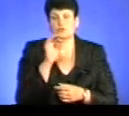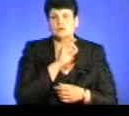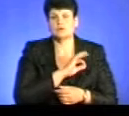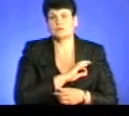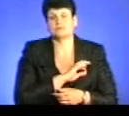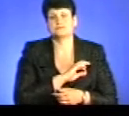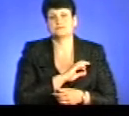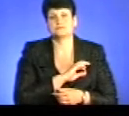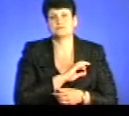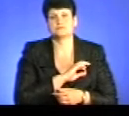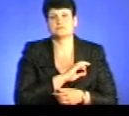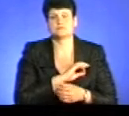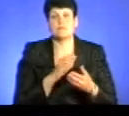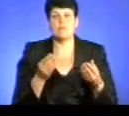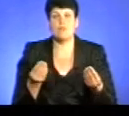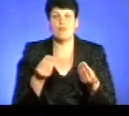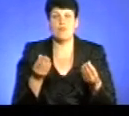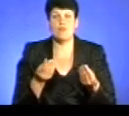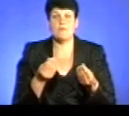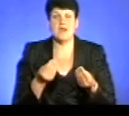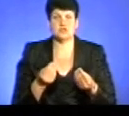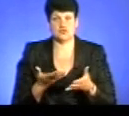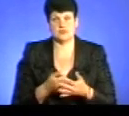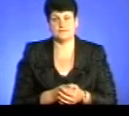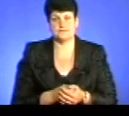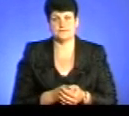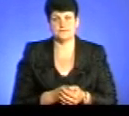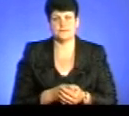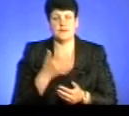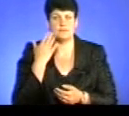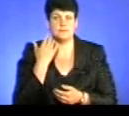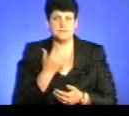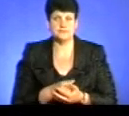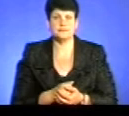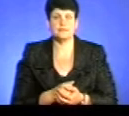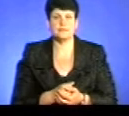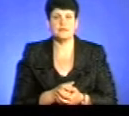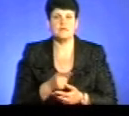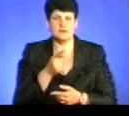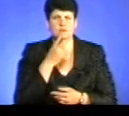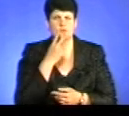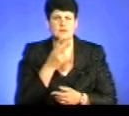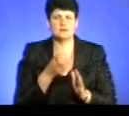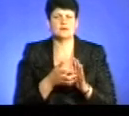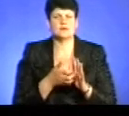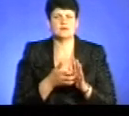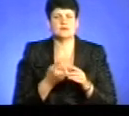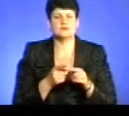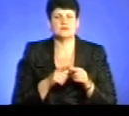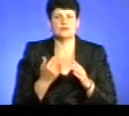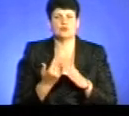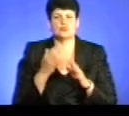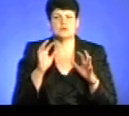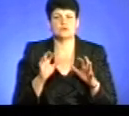пом'якшення таке доборожнення. Пане Іване, до вас питання, як до юриста. Чи помітили ви недоліки в дії нового